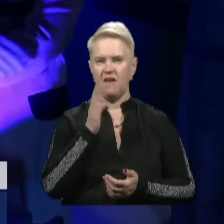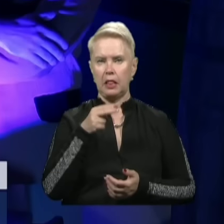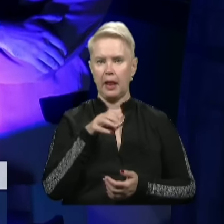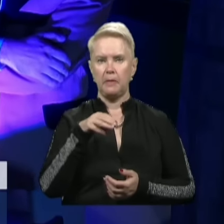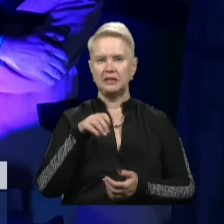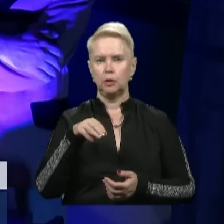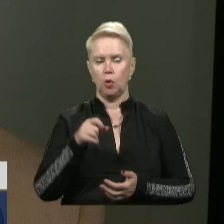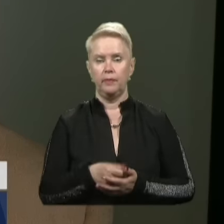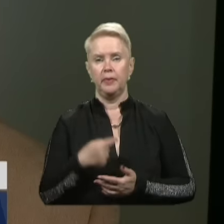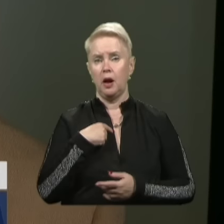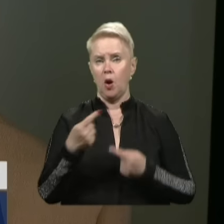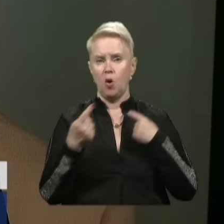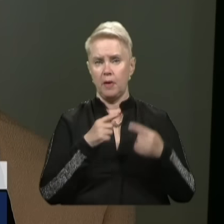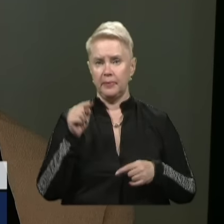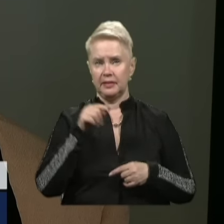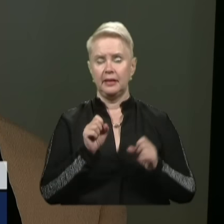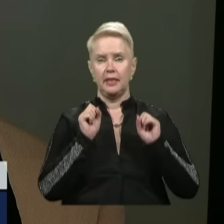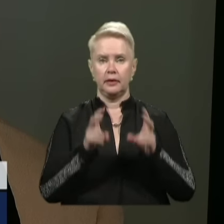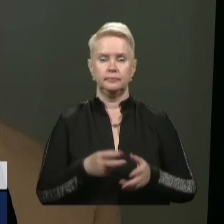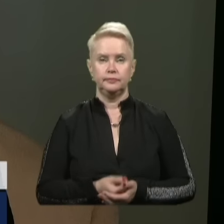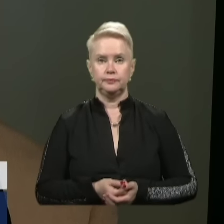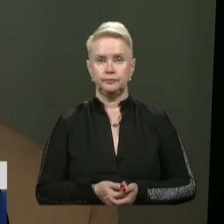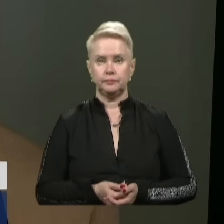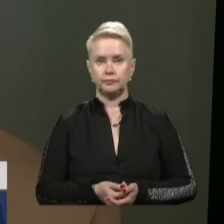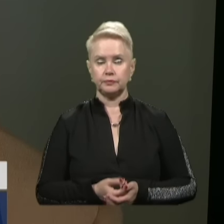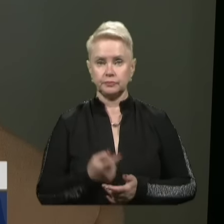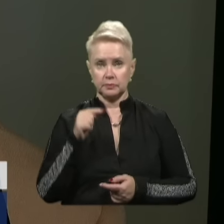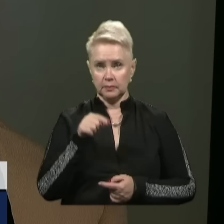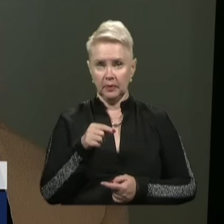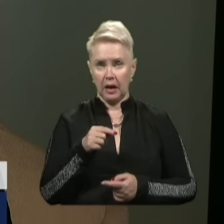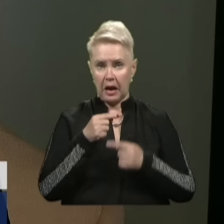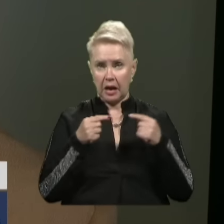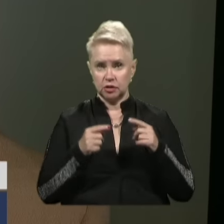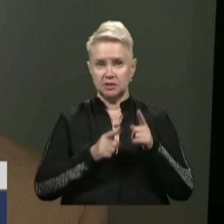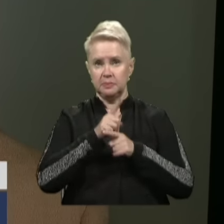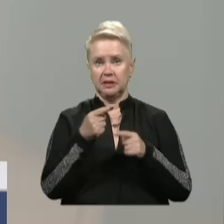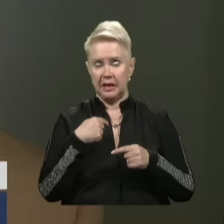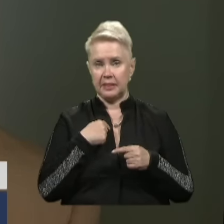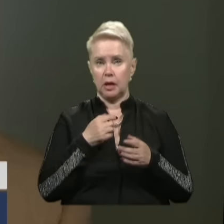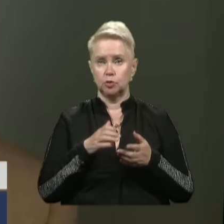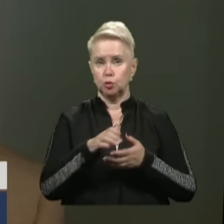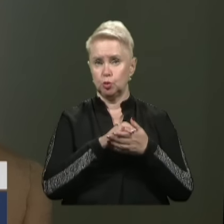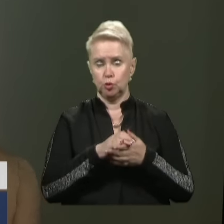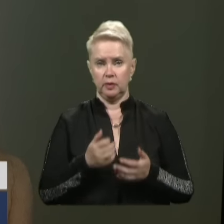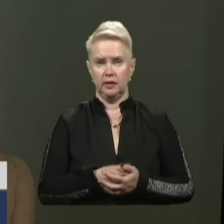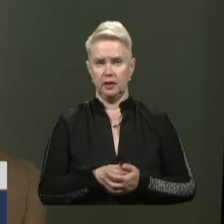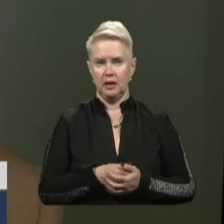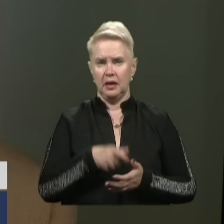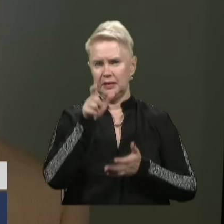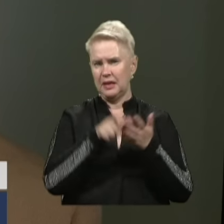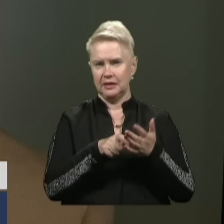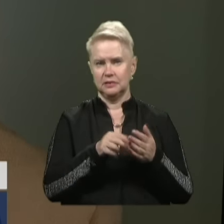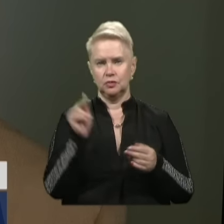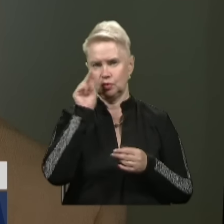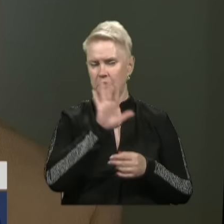Титова. Ми говоримо про те, як ці речі змінили наше суспільство. Тексти вчити було нескладно,